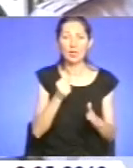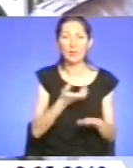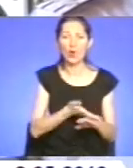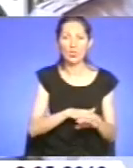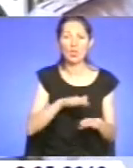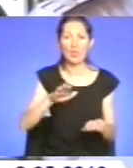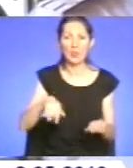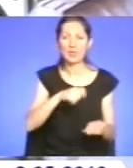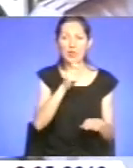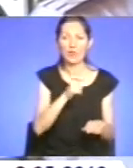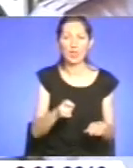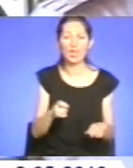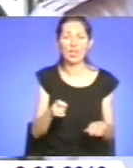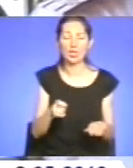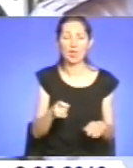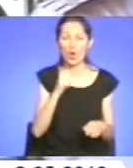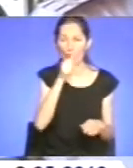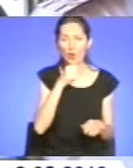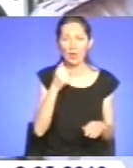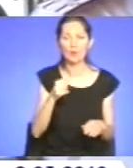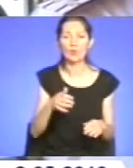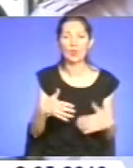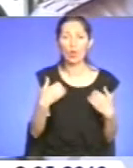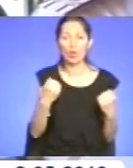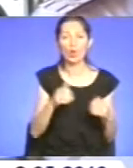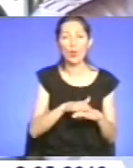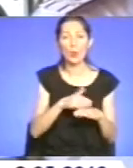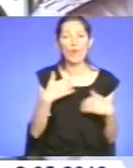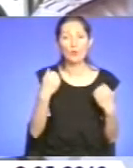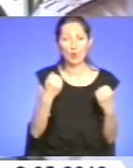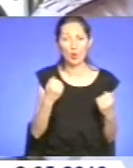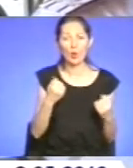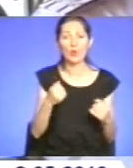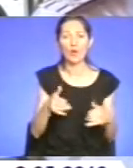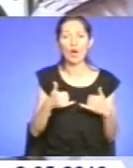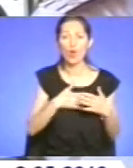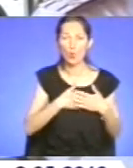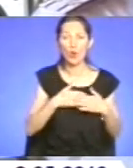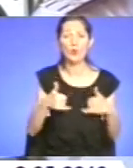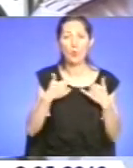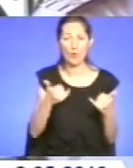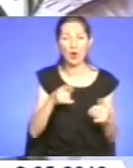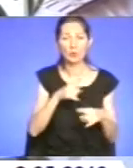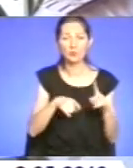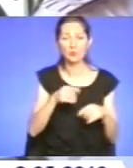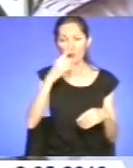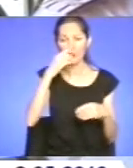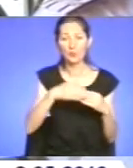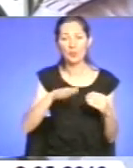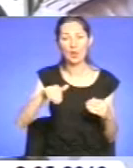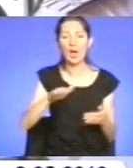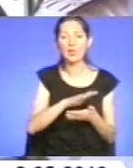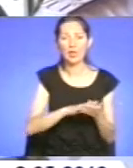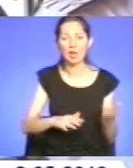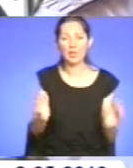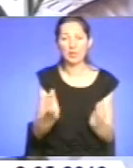довго років життя, мирного неба, доброго боку, любові та поваги рідних і близьких. Нехай і надалі зігріває наші серця,